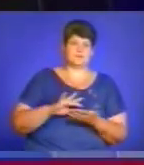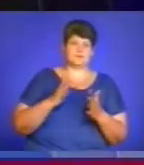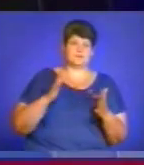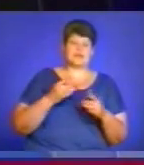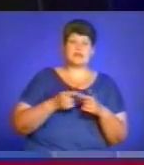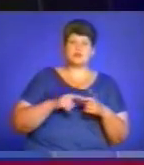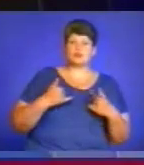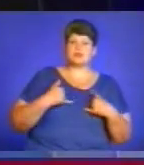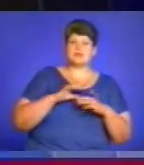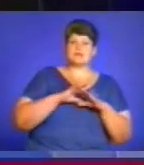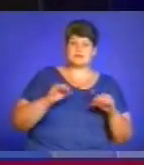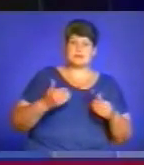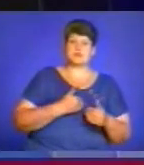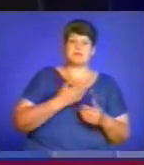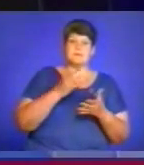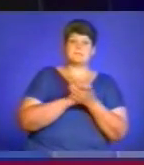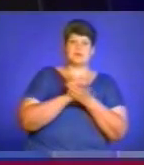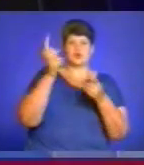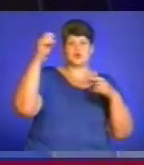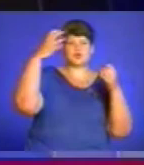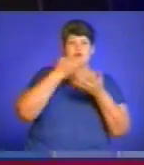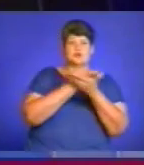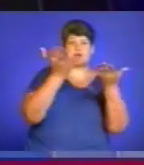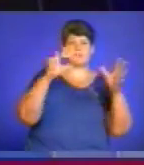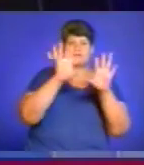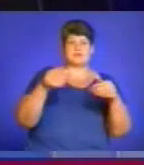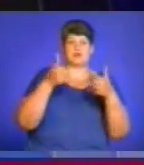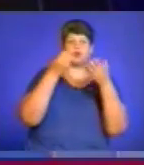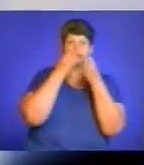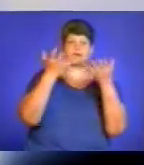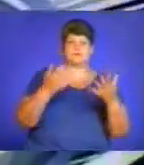На цьому в мене все. Бажаю вам мирного і сонячного неба. На все добре.